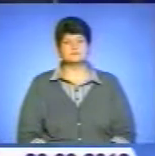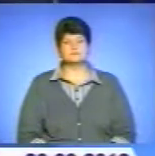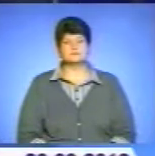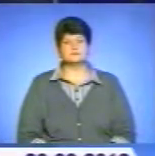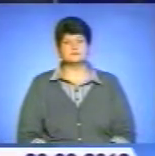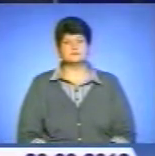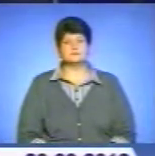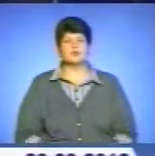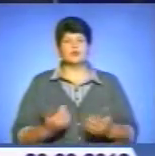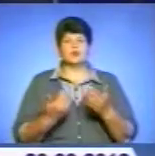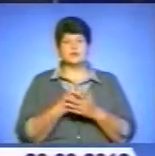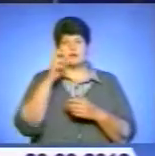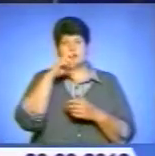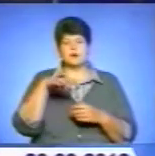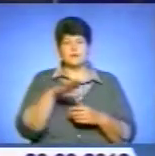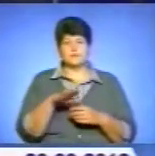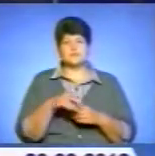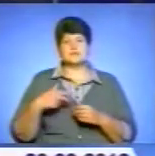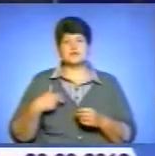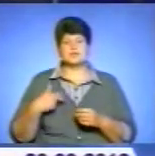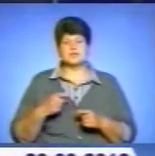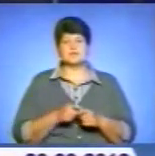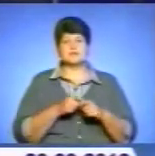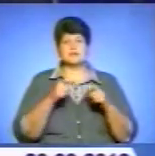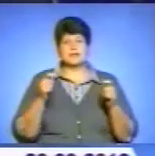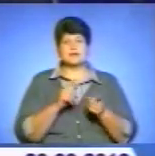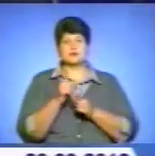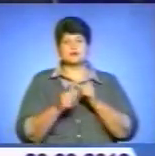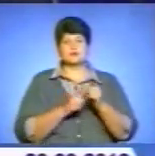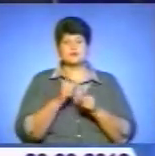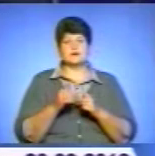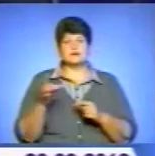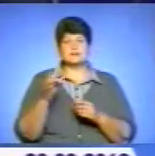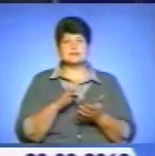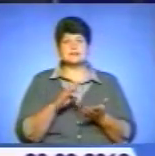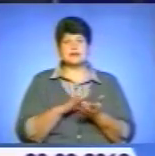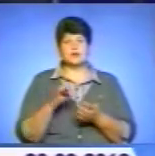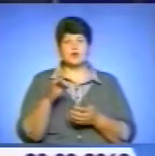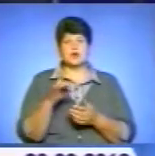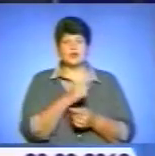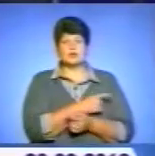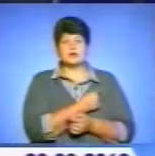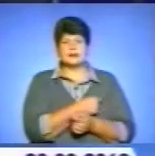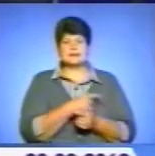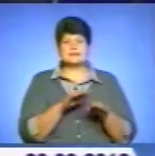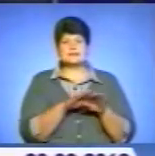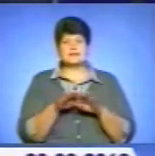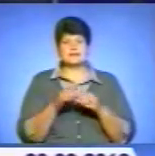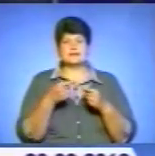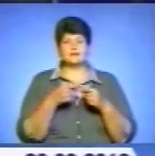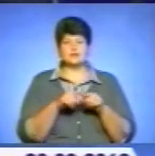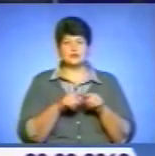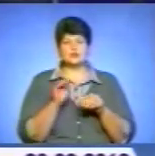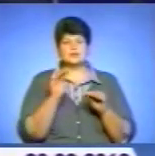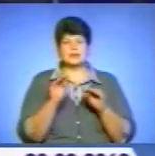І до новин краю. У Заліщиках відкрили реконструйовану центральну районну лікарню, яка за рівнем технологічного оснащення є